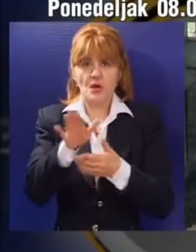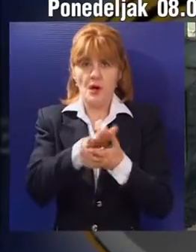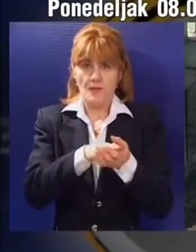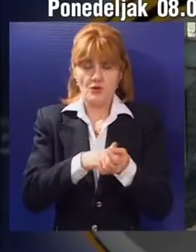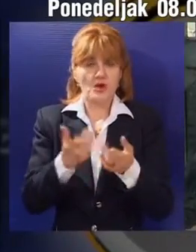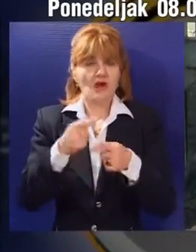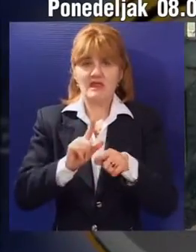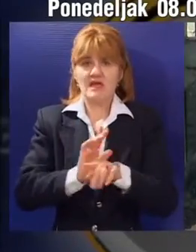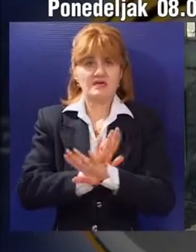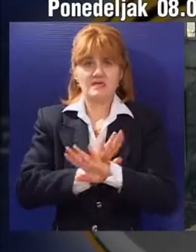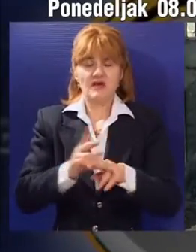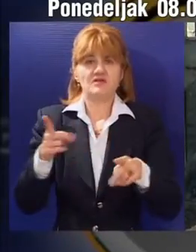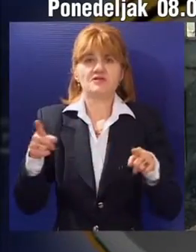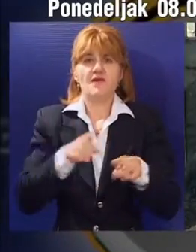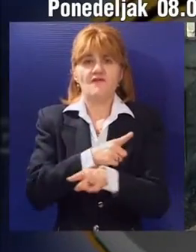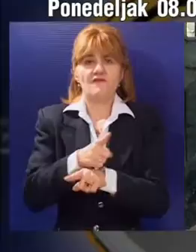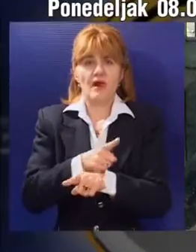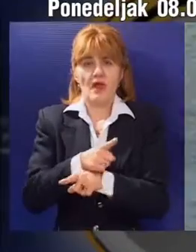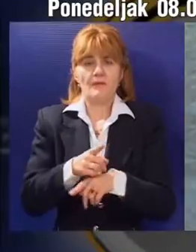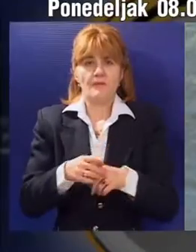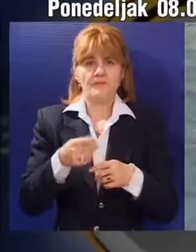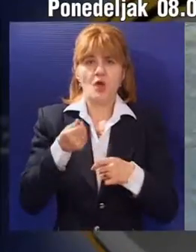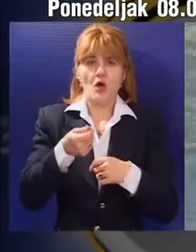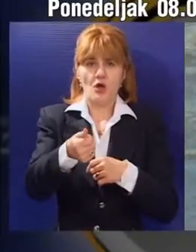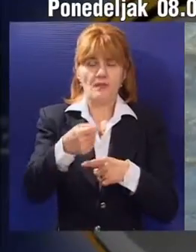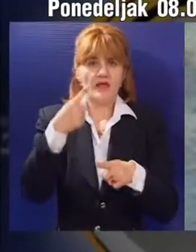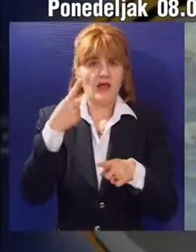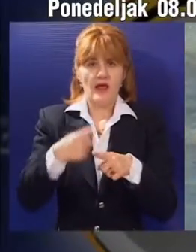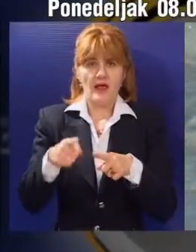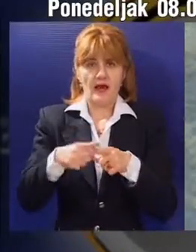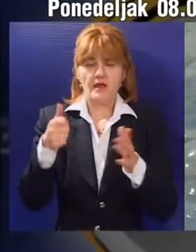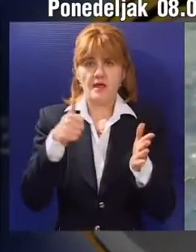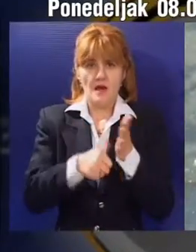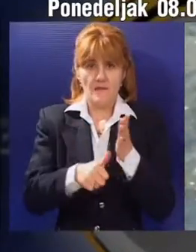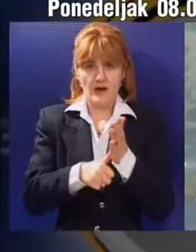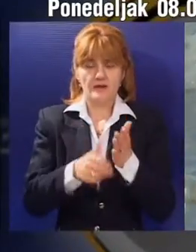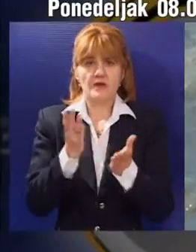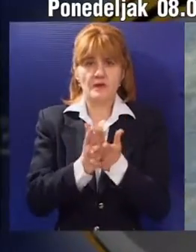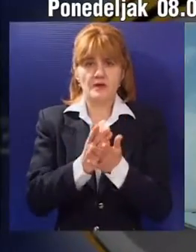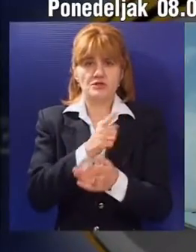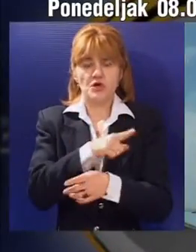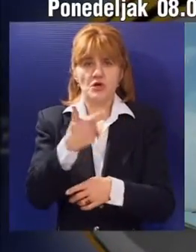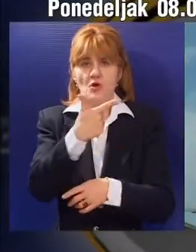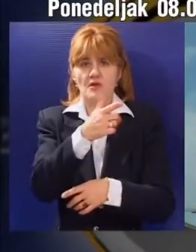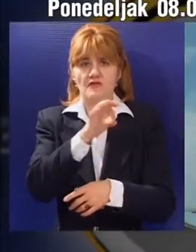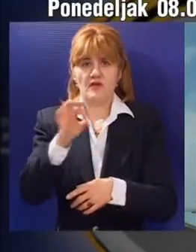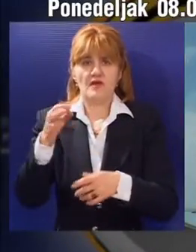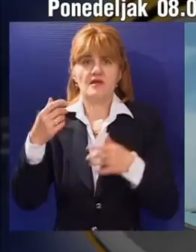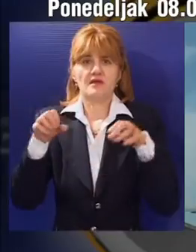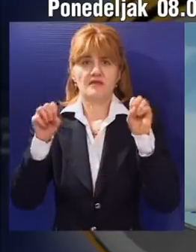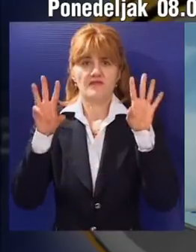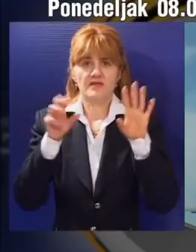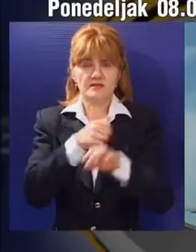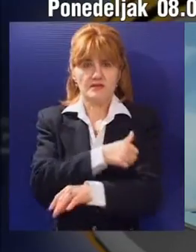započeta, ali nije završena na vreme. Otplota kredita Evropskoj banci za obnovu i razvoj trajeće do 2019. godine.